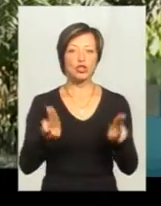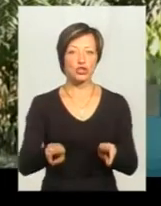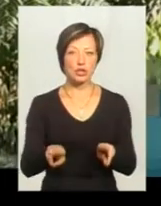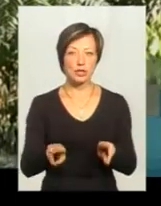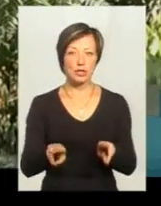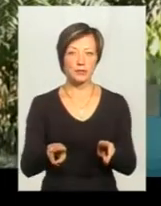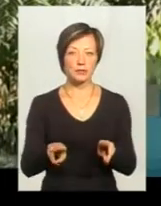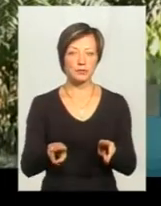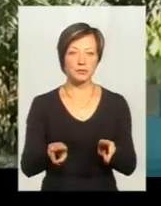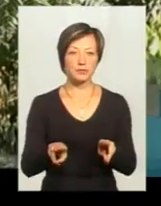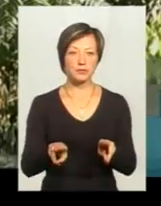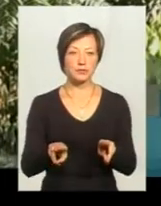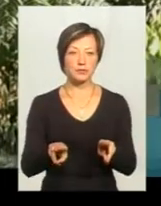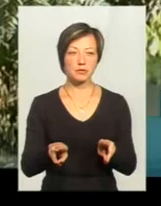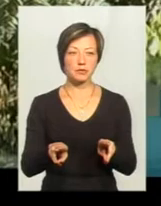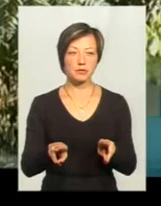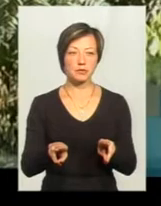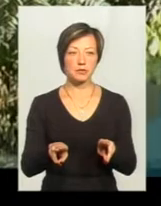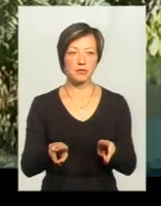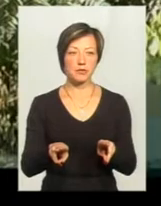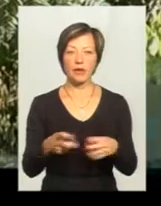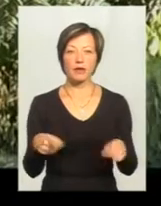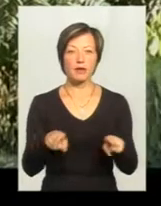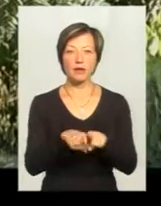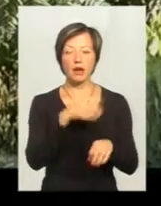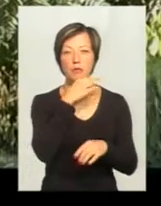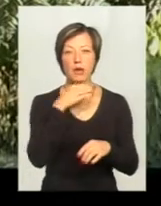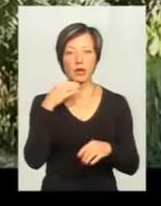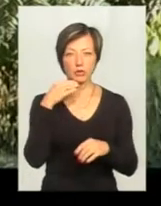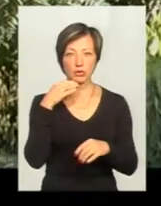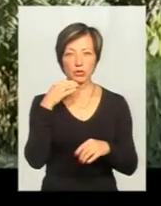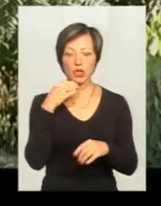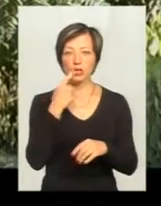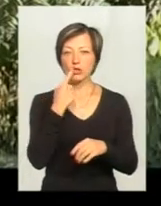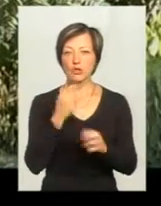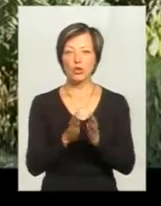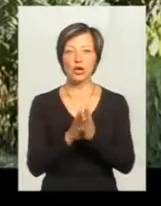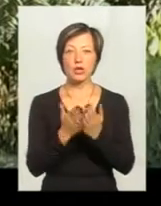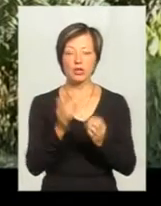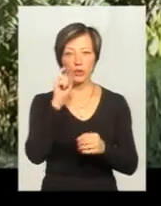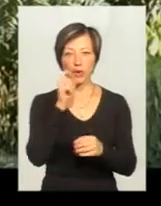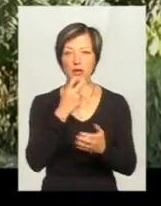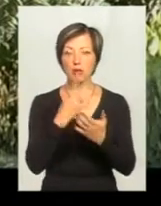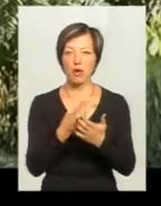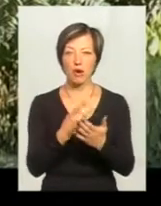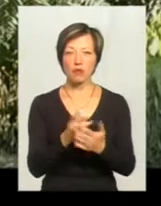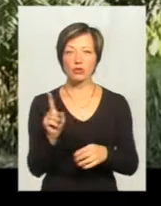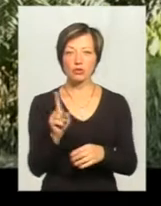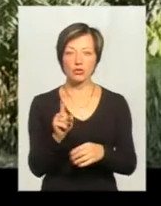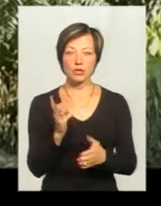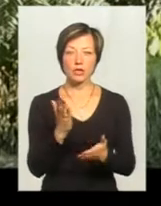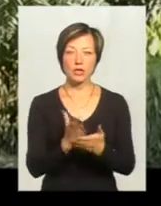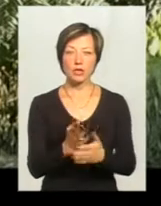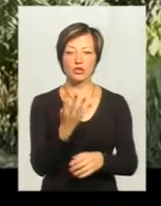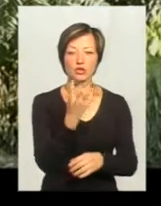не так багато. Червона книга в Україні показує, що їх десь є